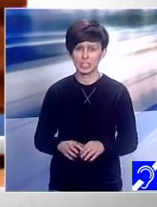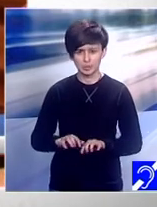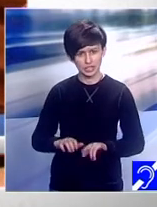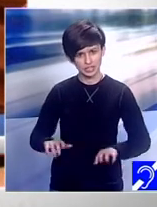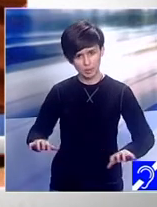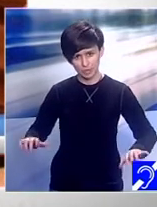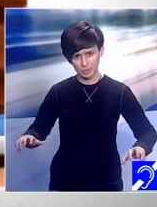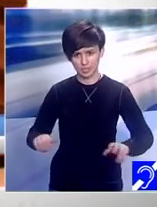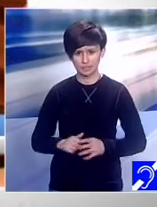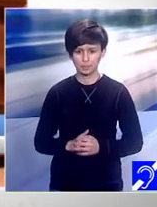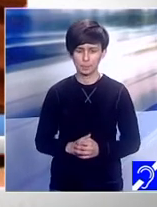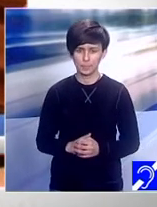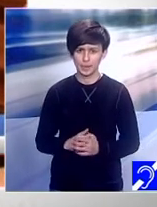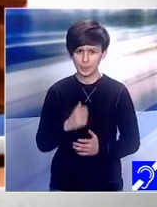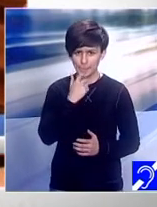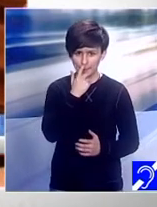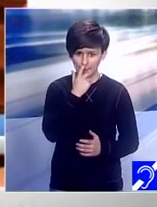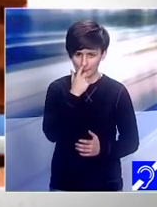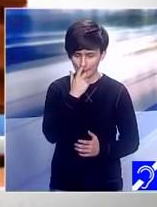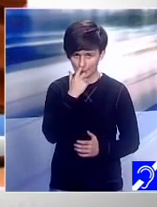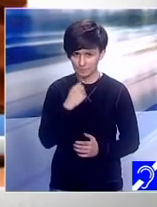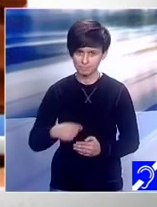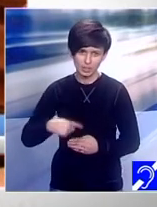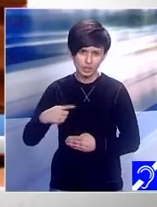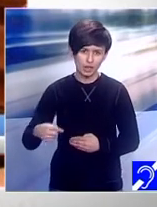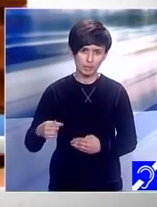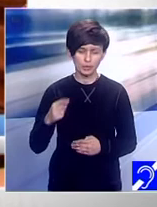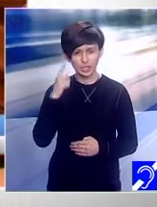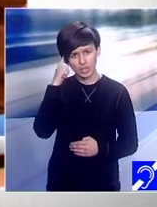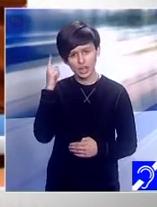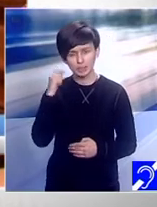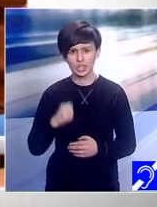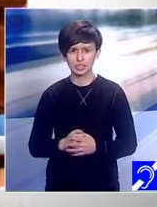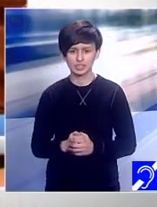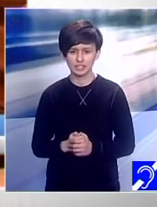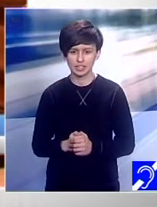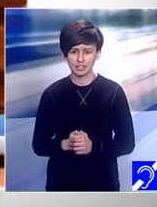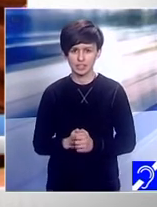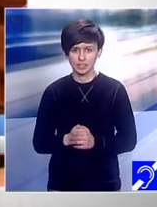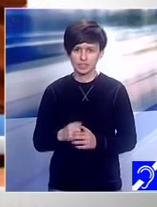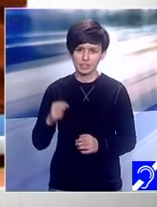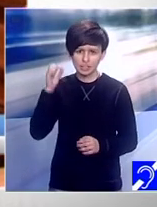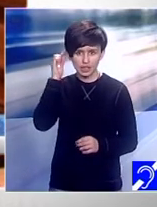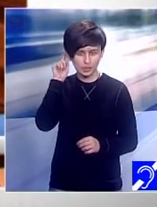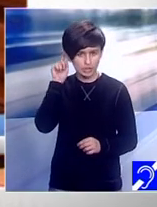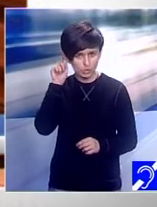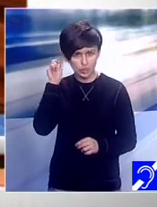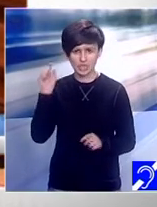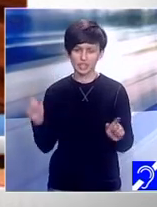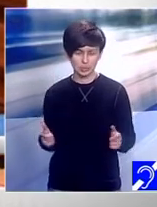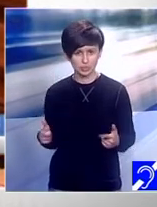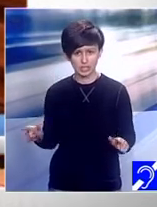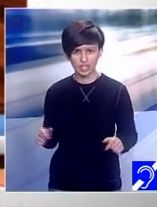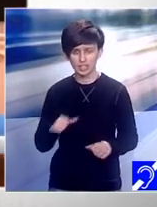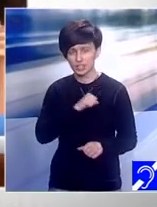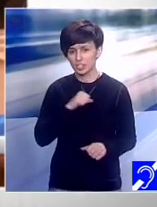și până într-o zi mi-am dat seama, după o rechea muzicală am ascultat-o de a bucuriei și singur am început să